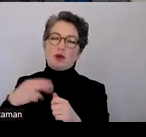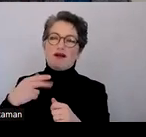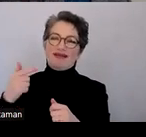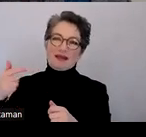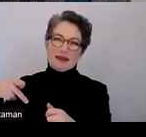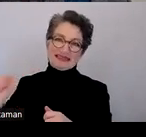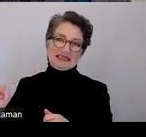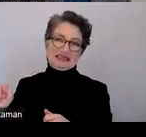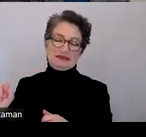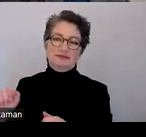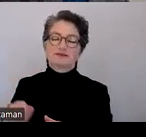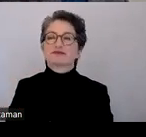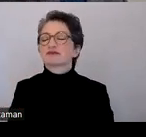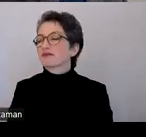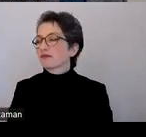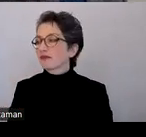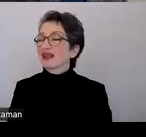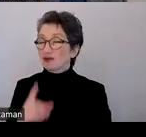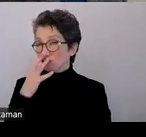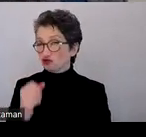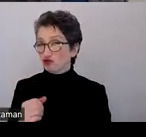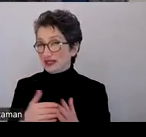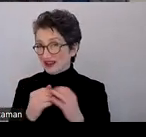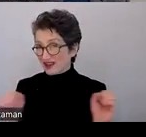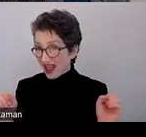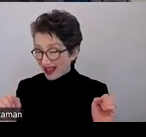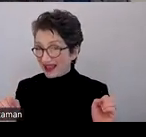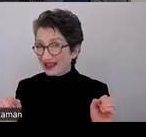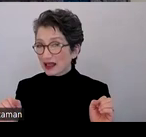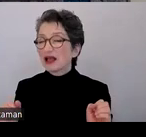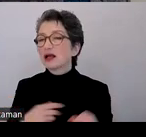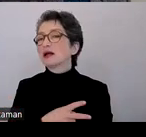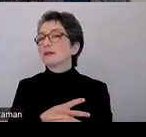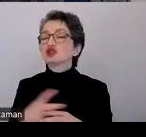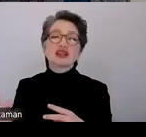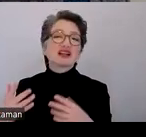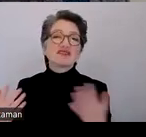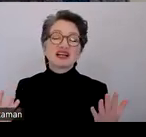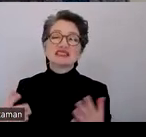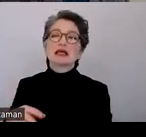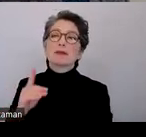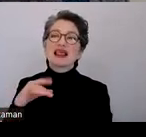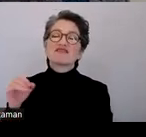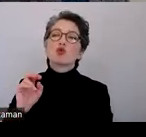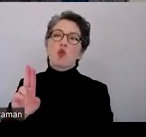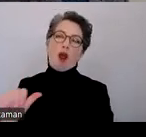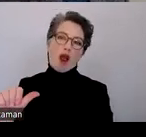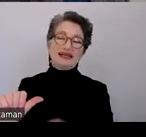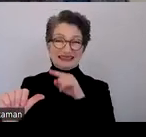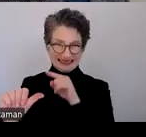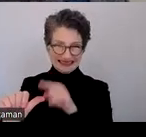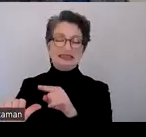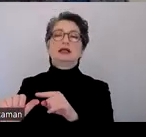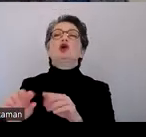Wenn man PDF barrierefrei machen möchte, dann ist bei uns der Standard PDF UA. UA steht für Universal Access und da wird man